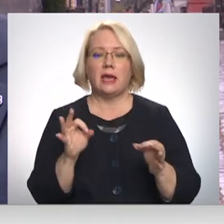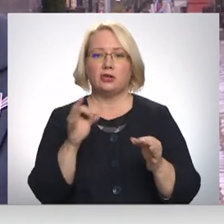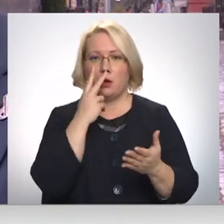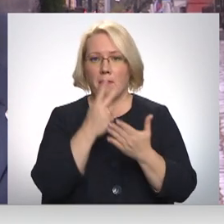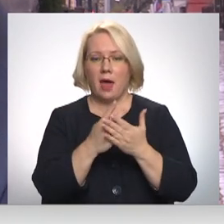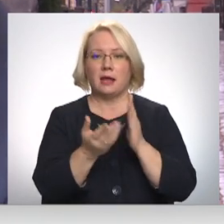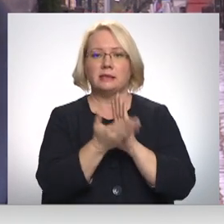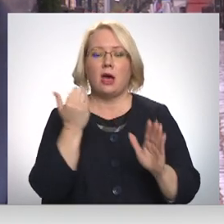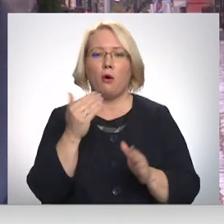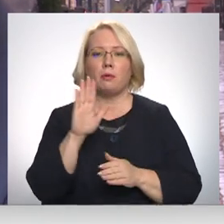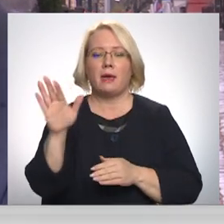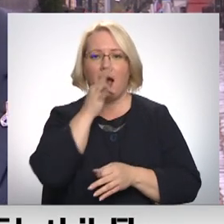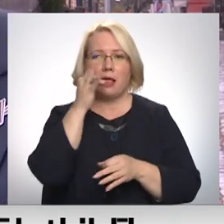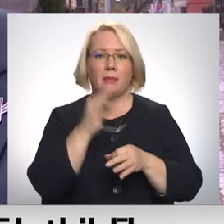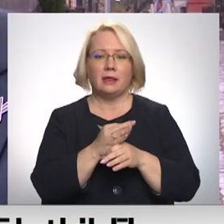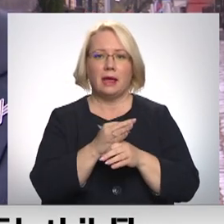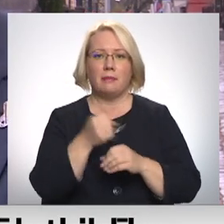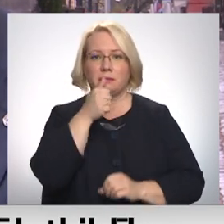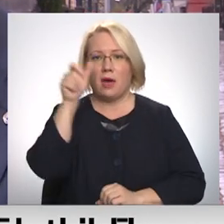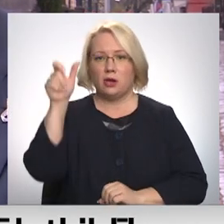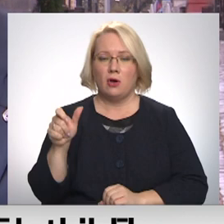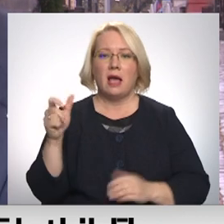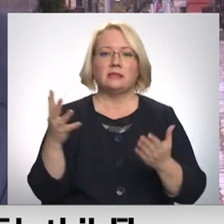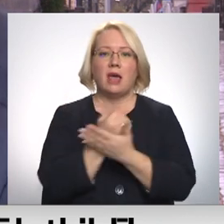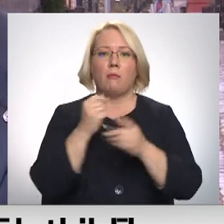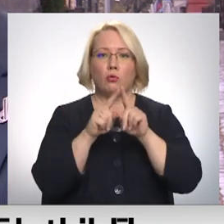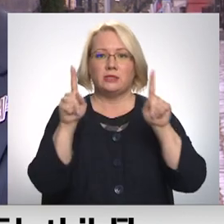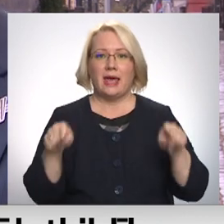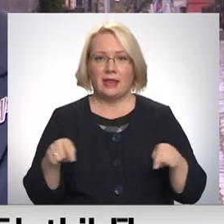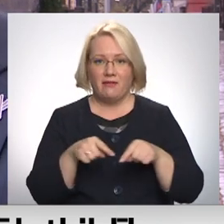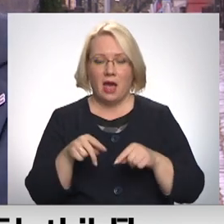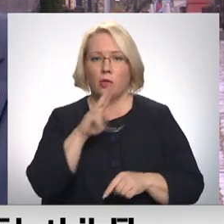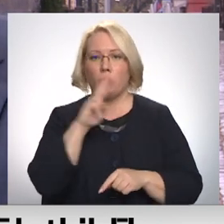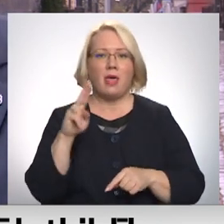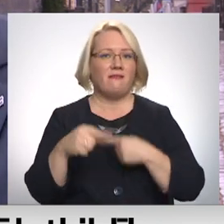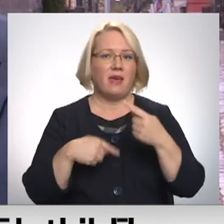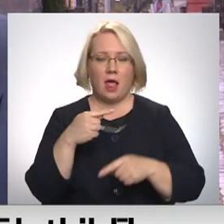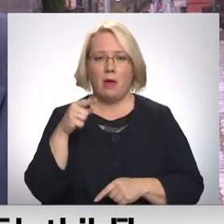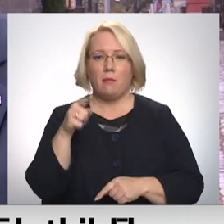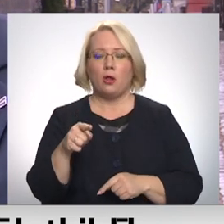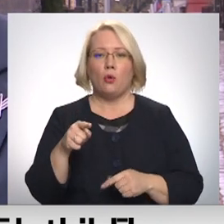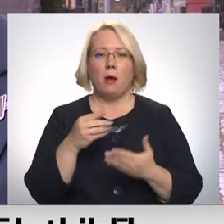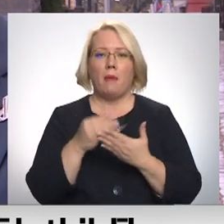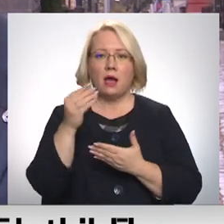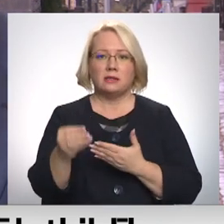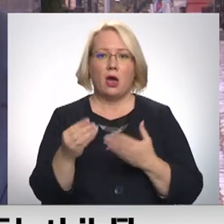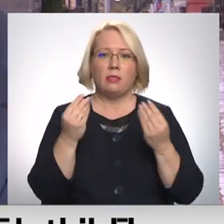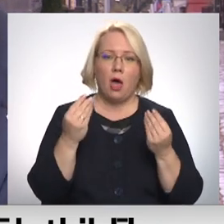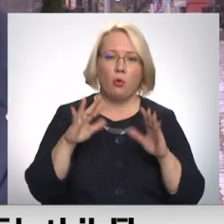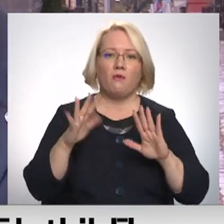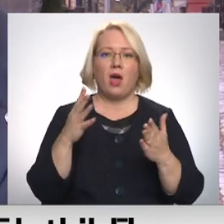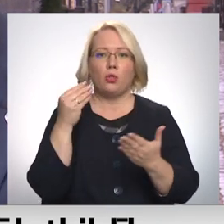atbildības personas, kuras iegūst šo certifikātu. Un nevienmēr tas ir par to maksājot naudu vai